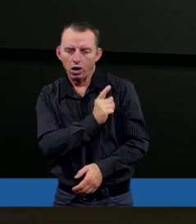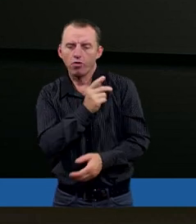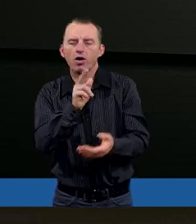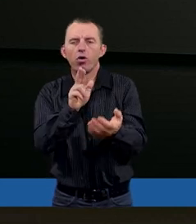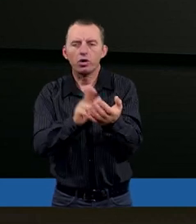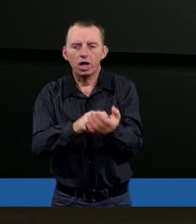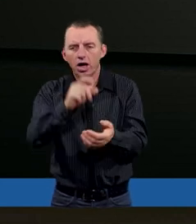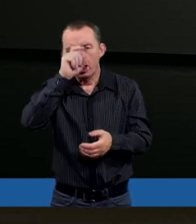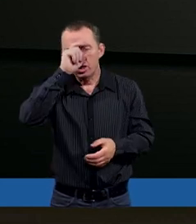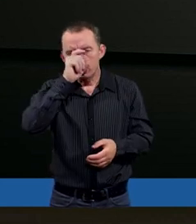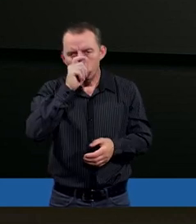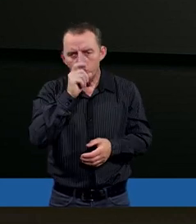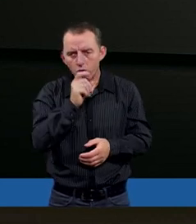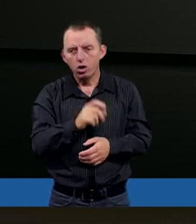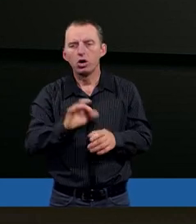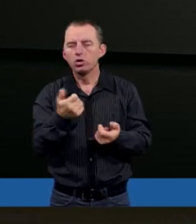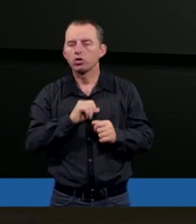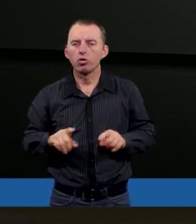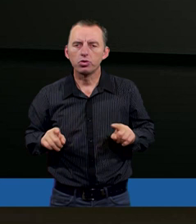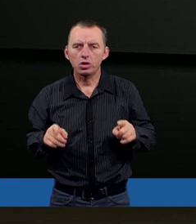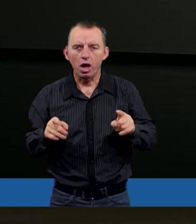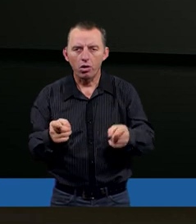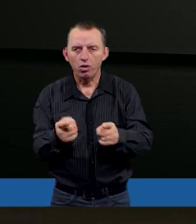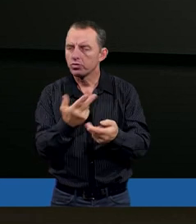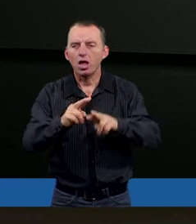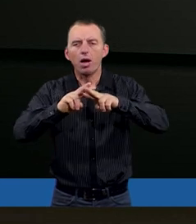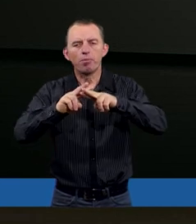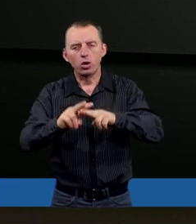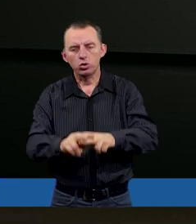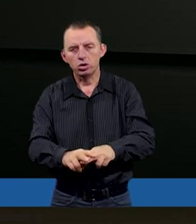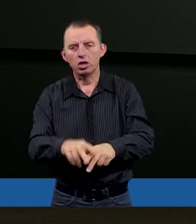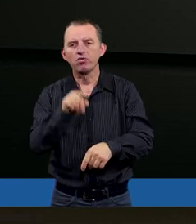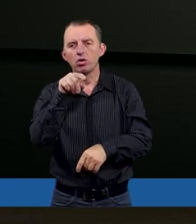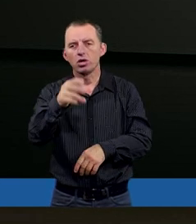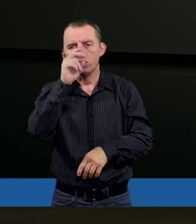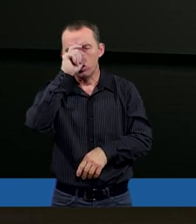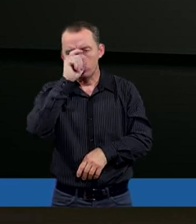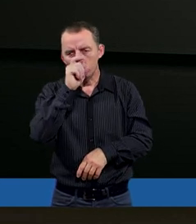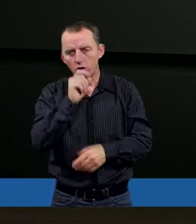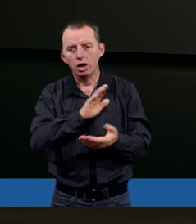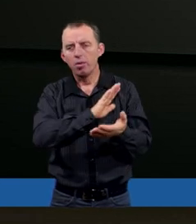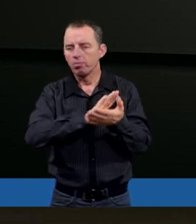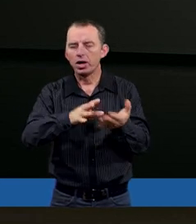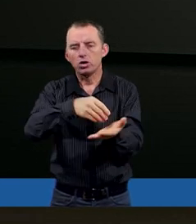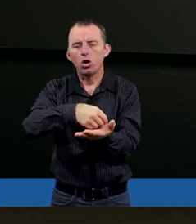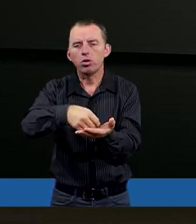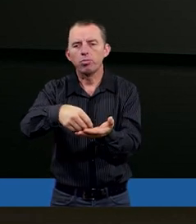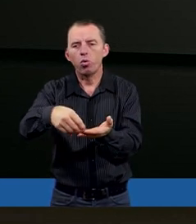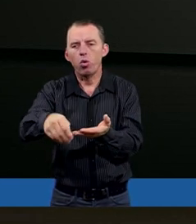zło, które się działo i nie pozostawiał tego zła bez odpłaty.